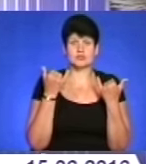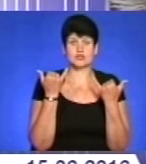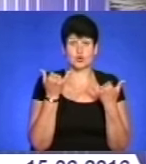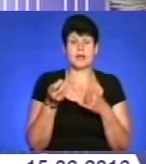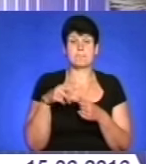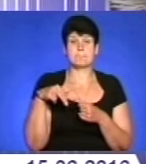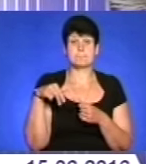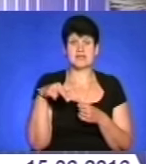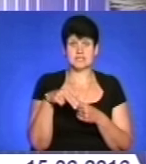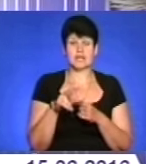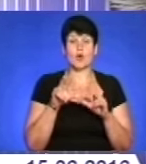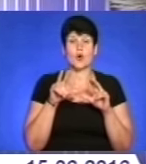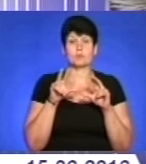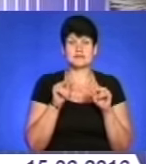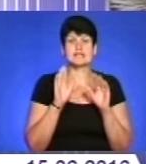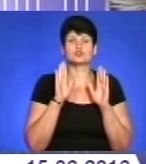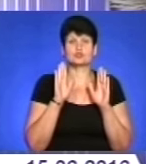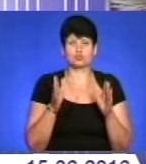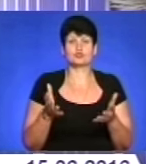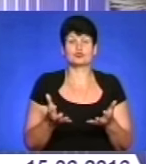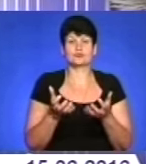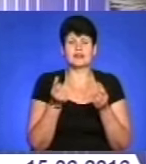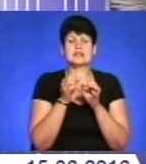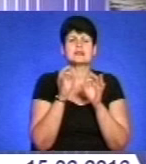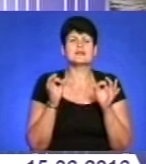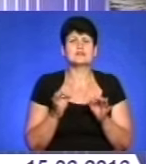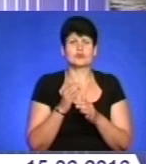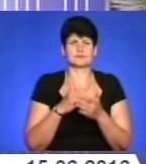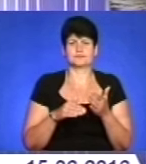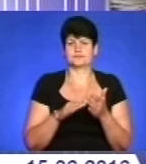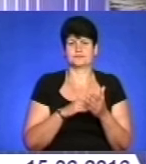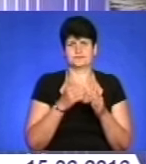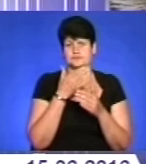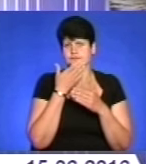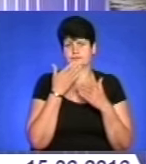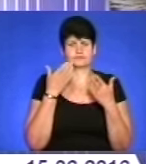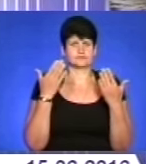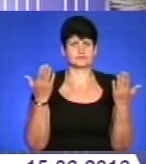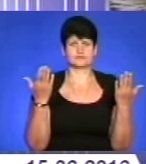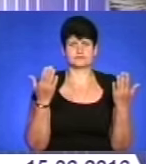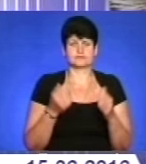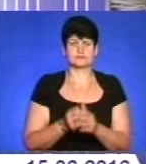прийшли, бо обіцяли, що будуть рятувальники, нікого абсолютно немає. Нікого немає.